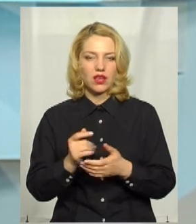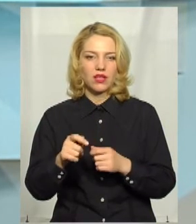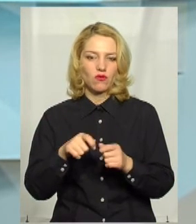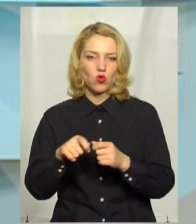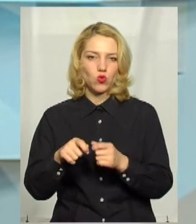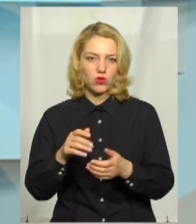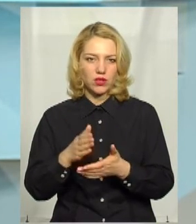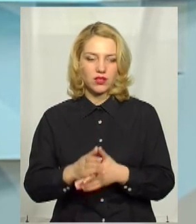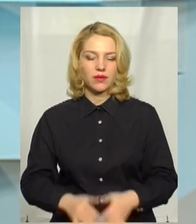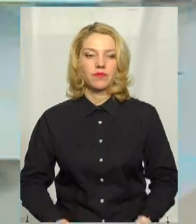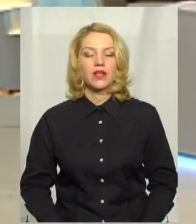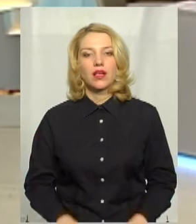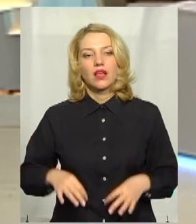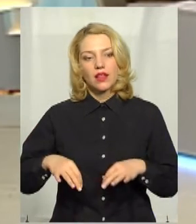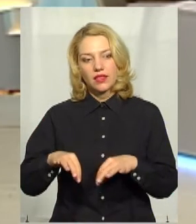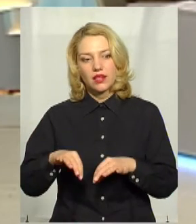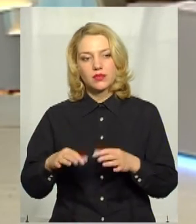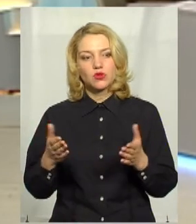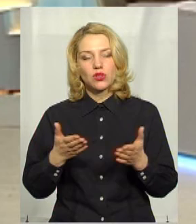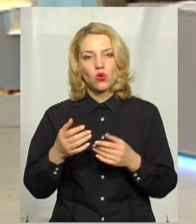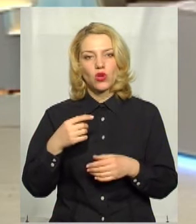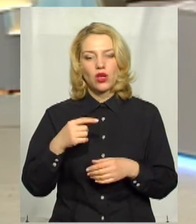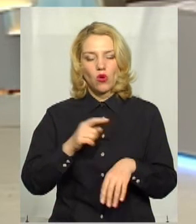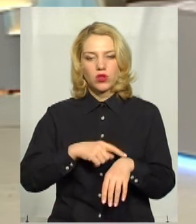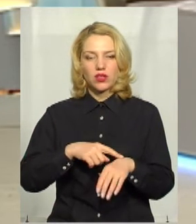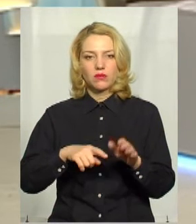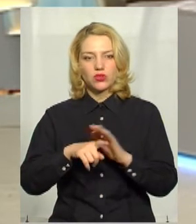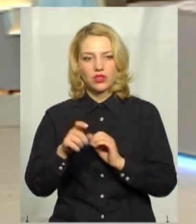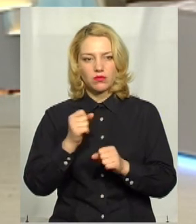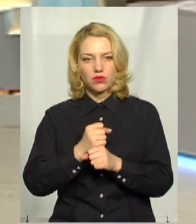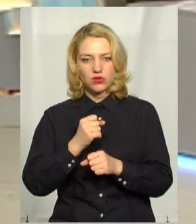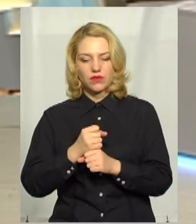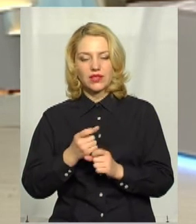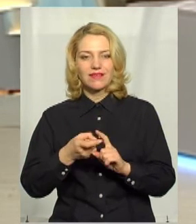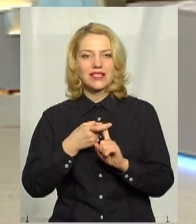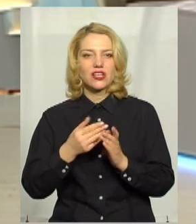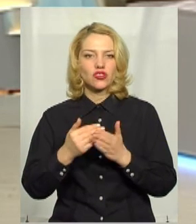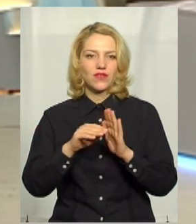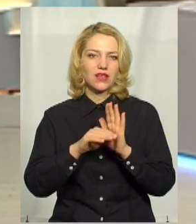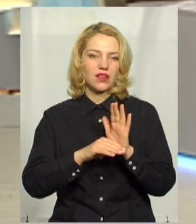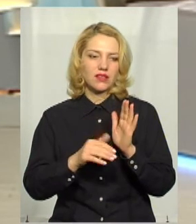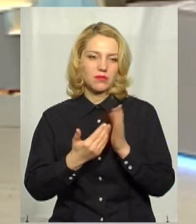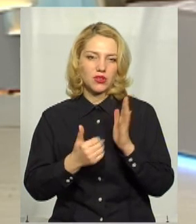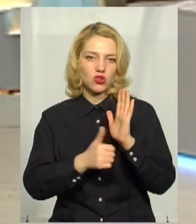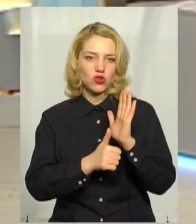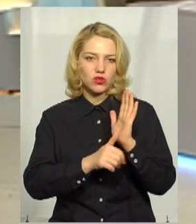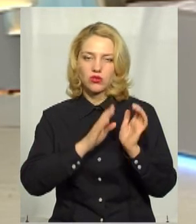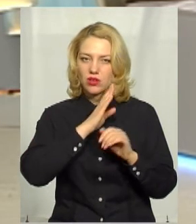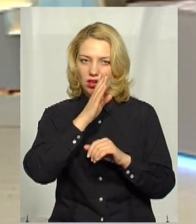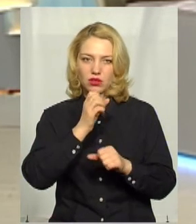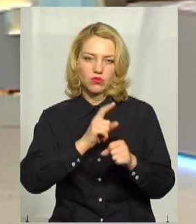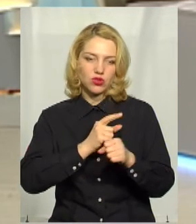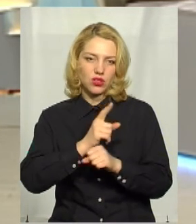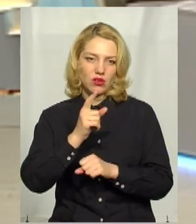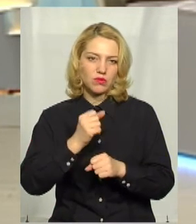кондукторах. Транспорт з якої години починає? З залежності від графіка, ну, в середньому від шостої години починають